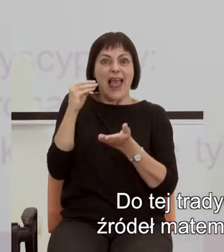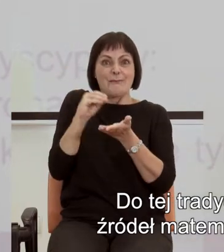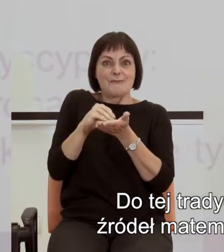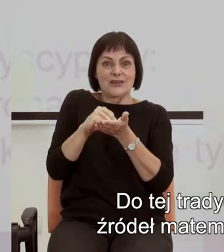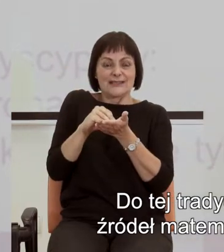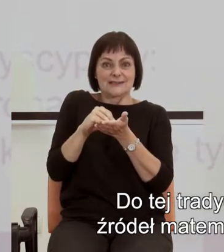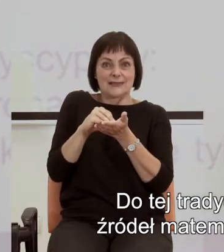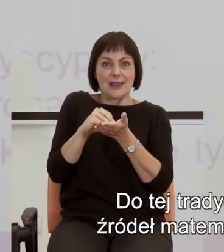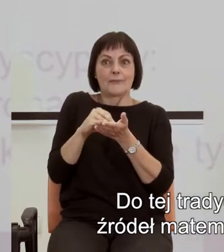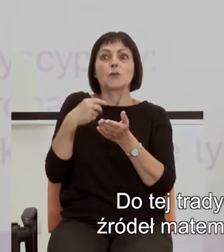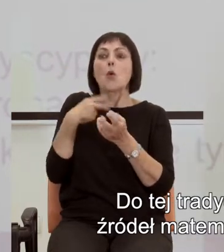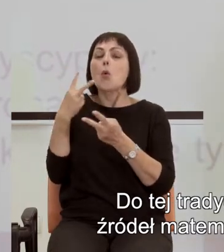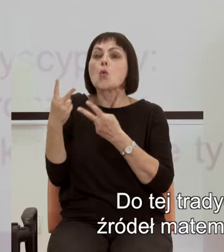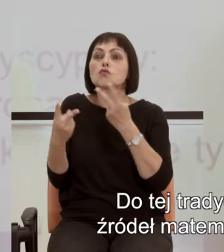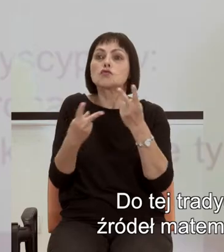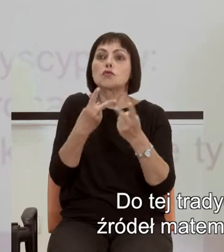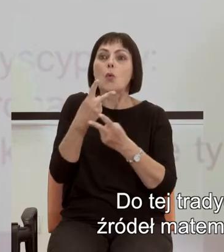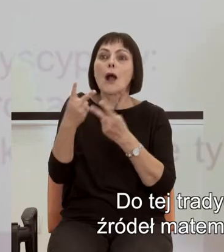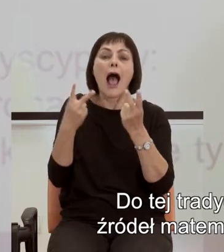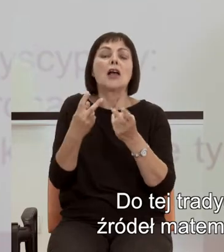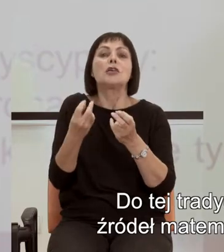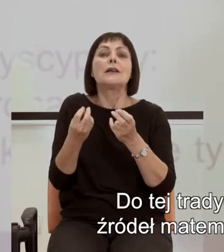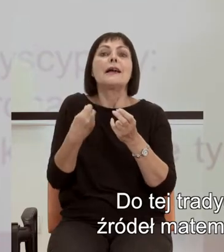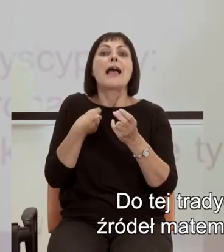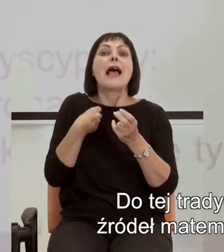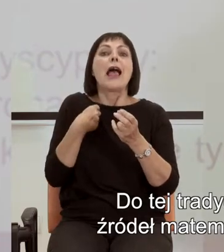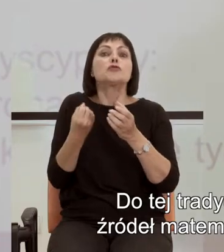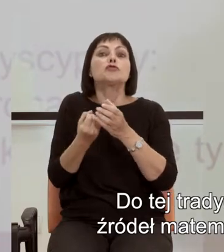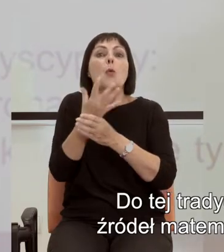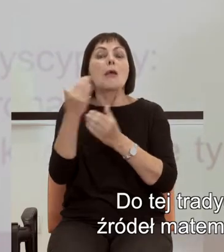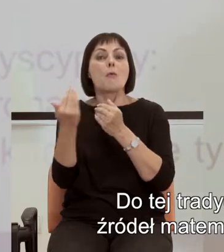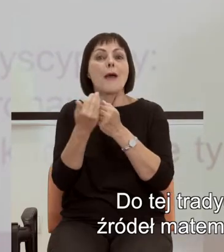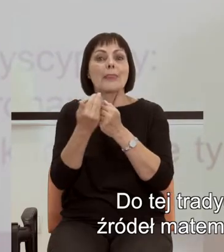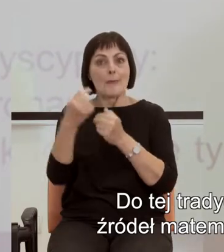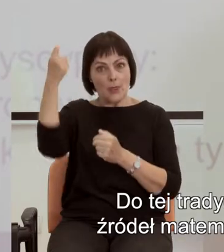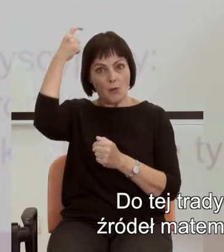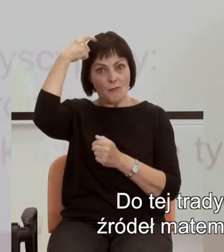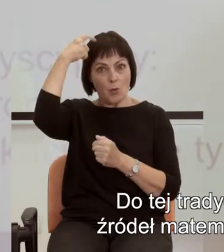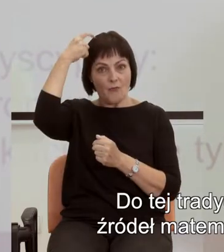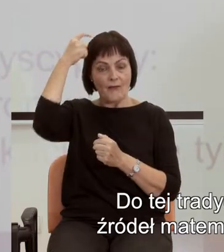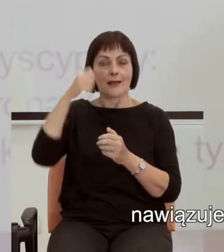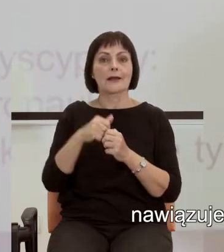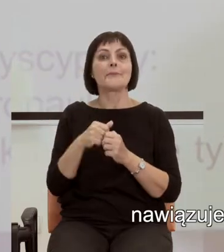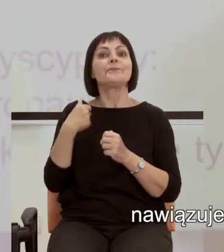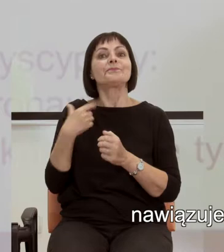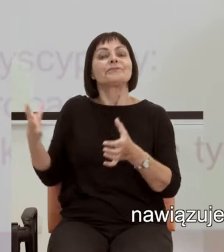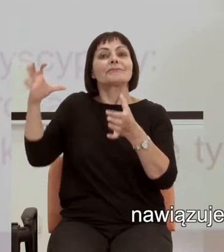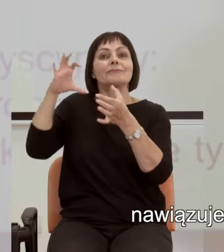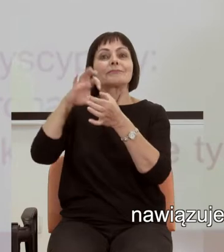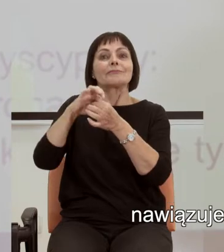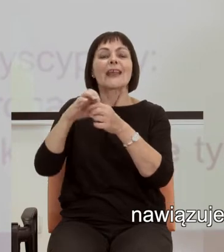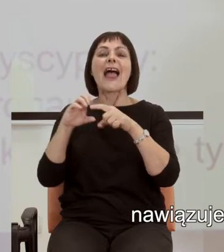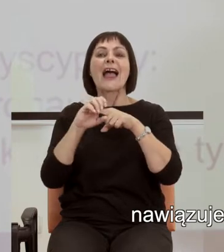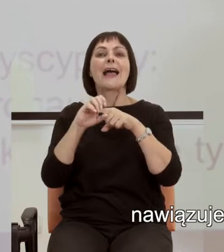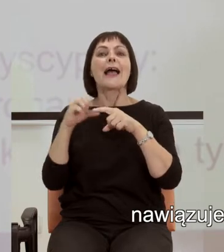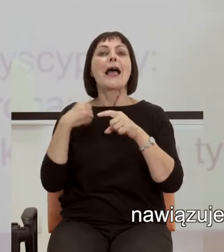tej, która szuka raczej źródeł matematyki w naszych głowach, w naszych umysłach, nawiązuje dyscyplina,